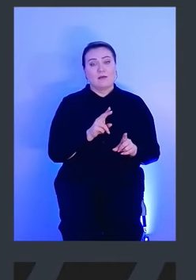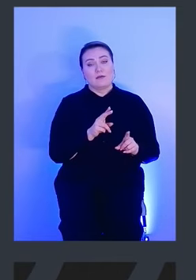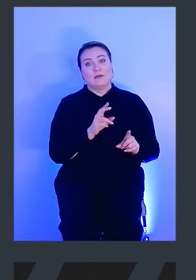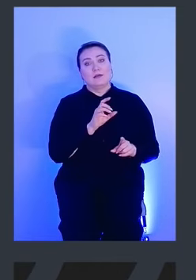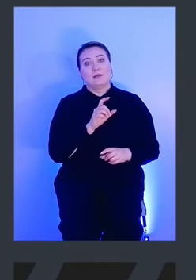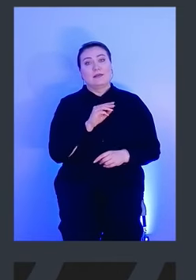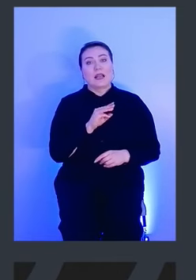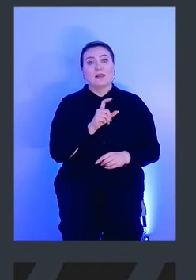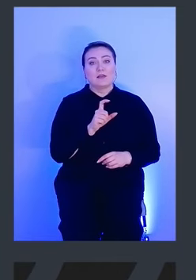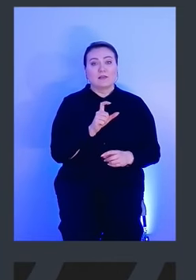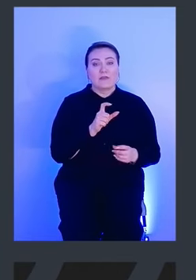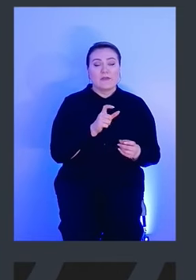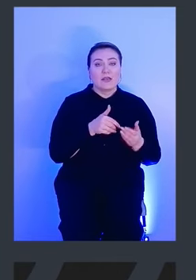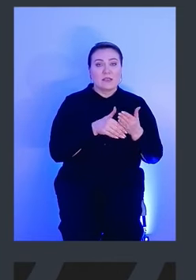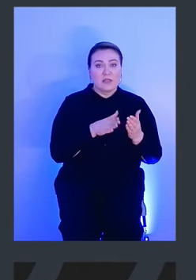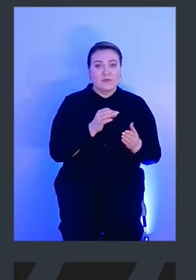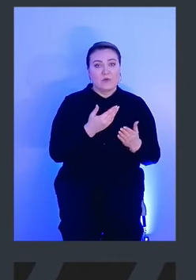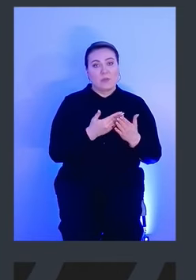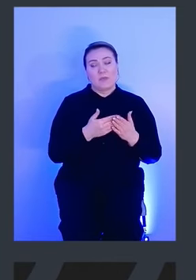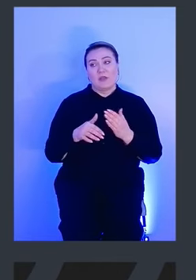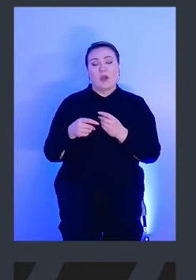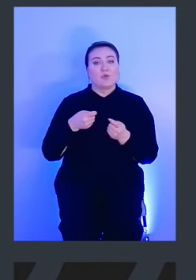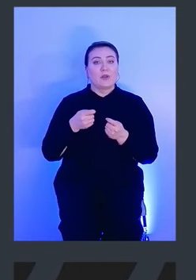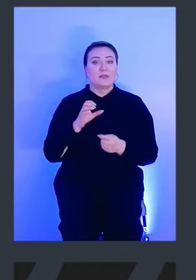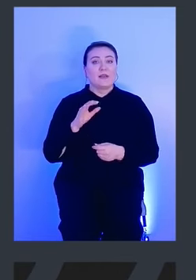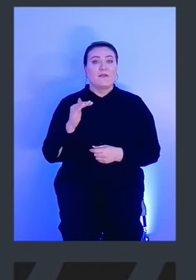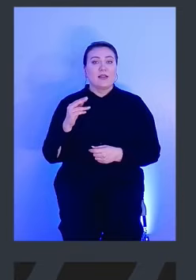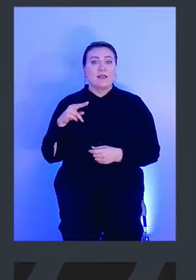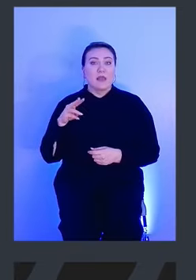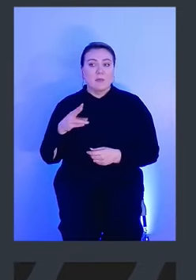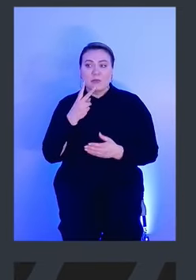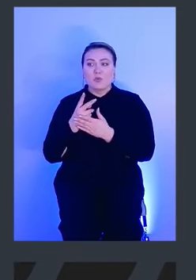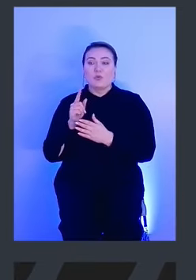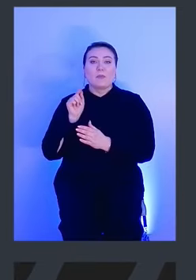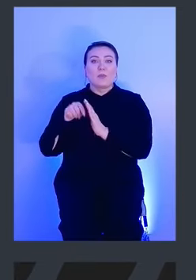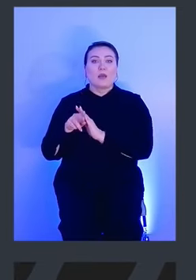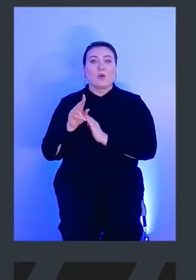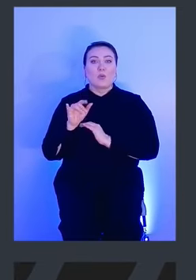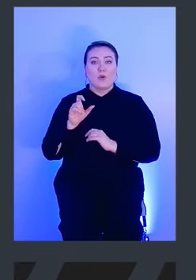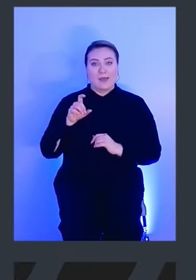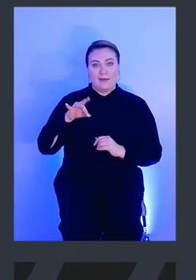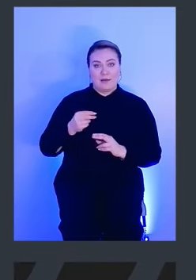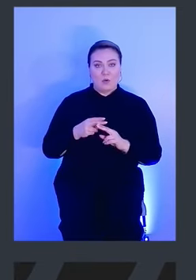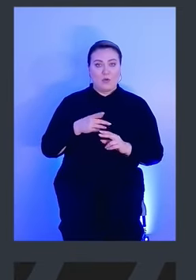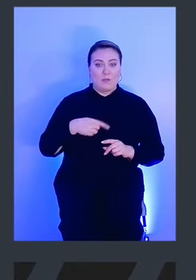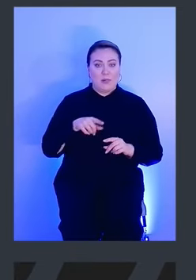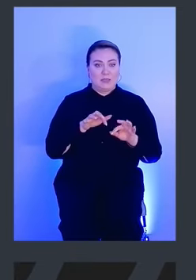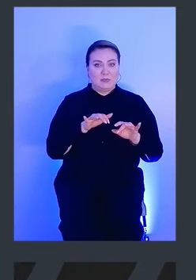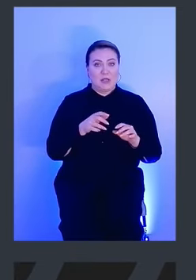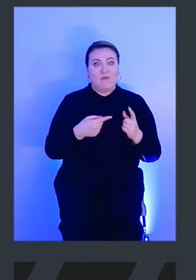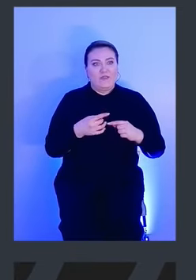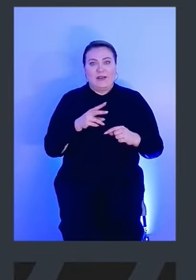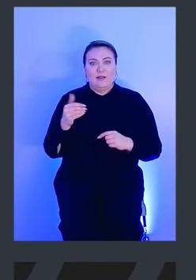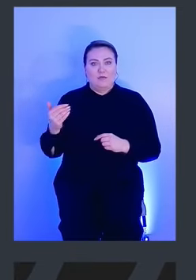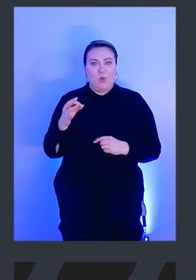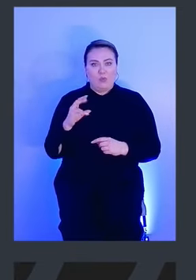потому что это агент, который управляется, например, с FleetDM, мы видим, поступает ли туда квери, ну, например, который вот мы написали, возвращает ли он